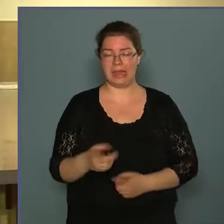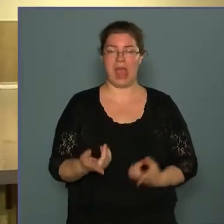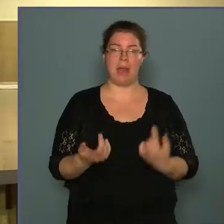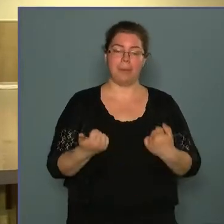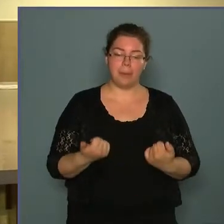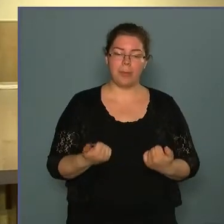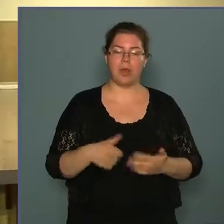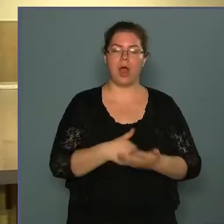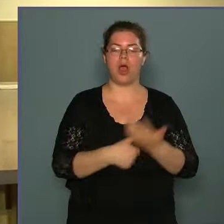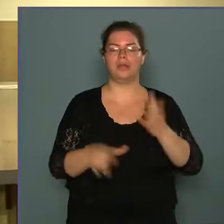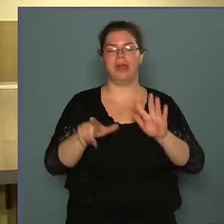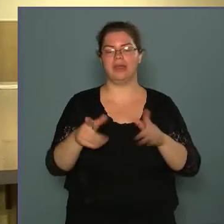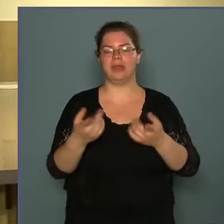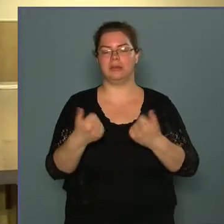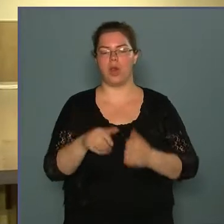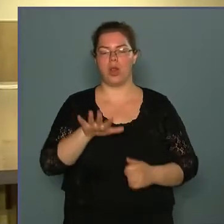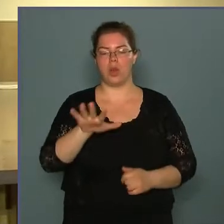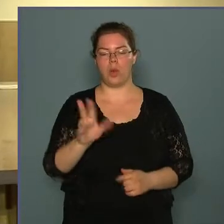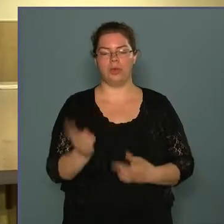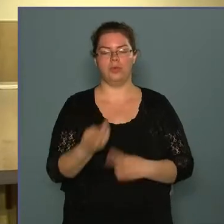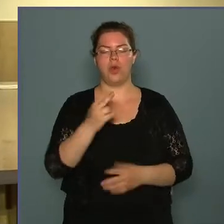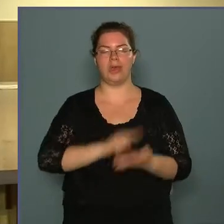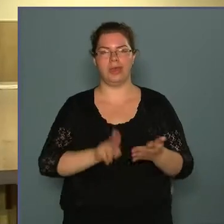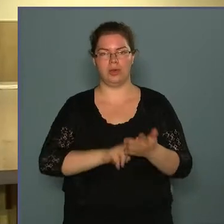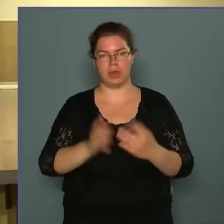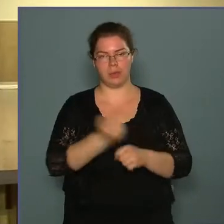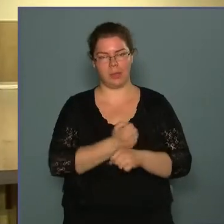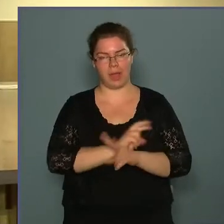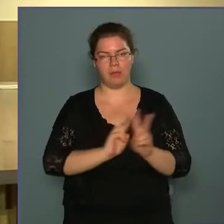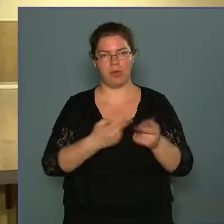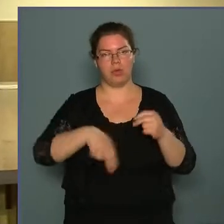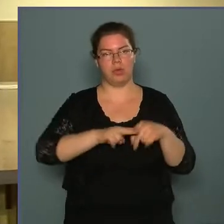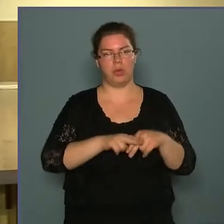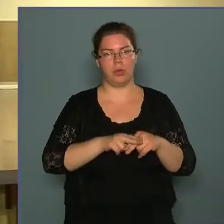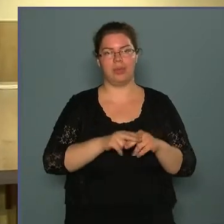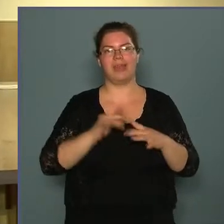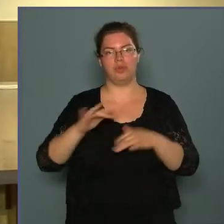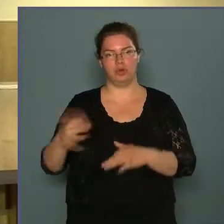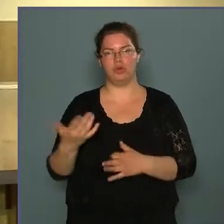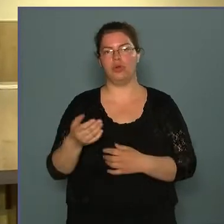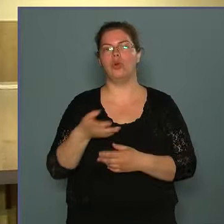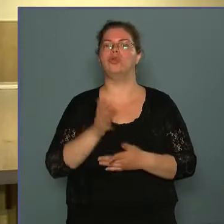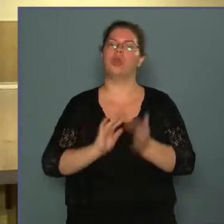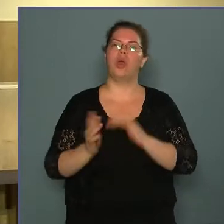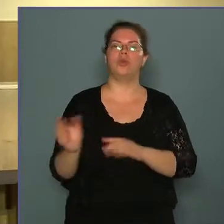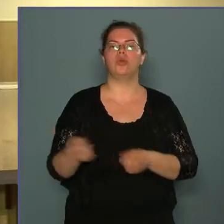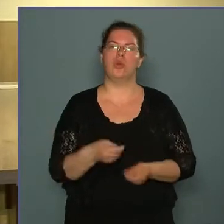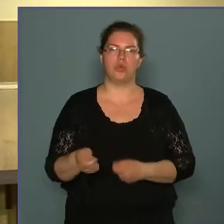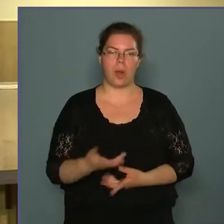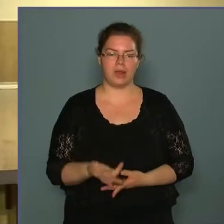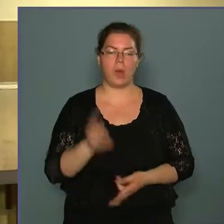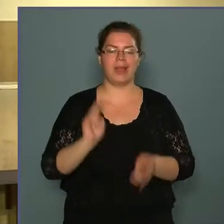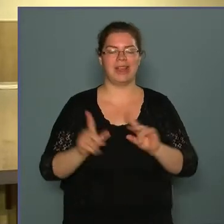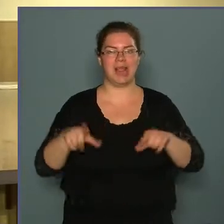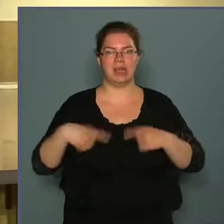ebből a 67 főből 5 fő irodai munkám van, a többiek vonulós tűzoltók, tehát kész előtti jellegű szolgálatot